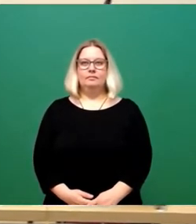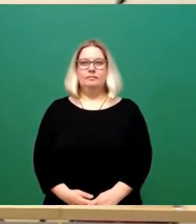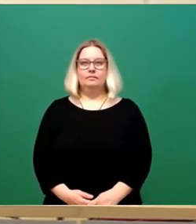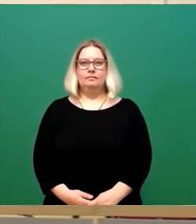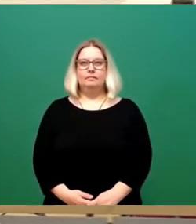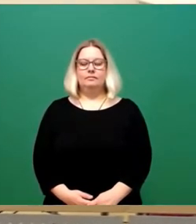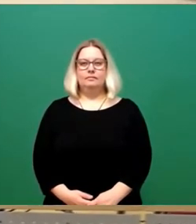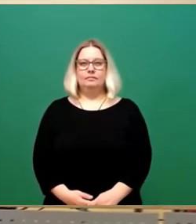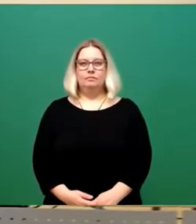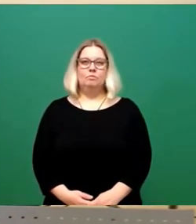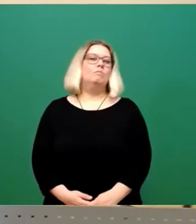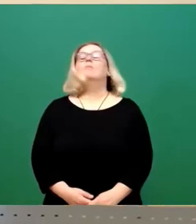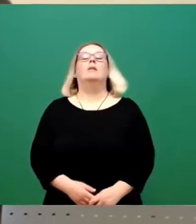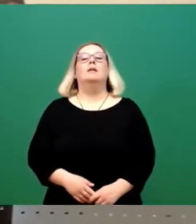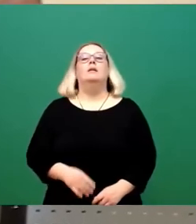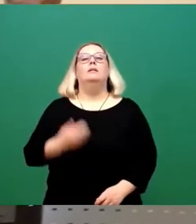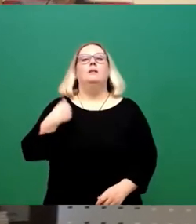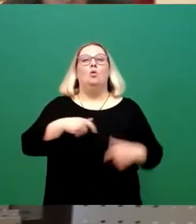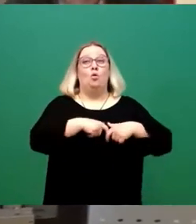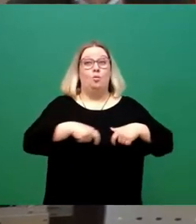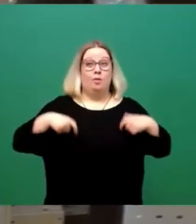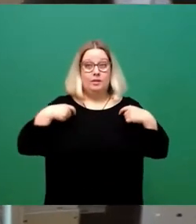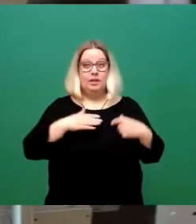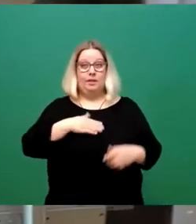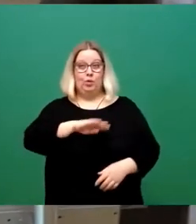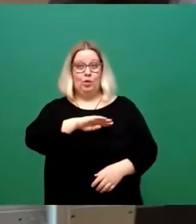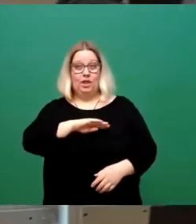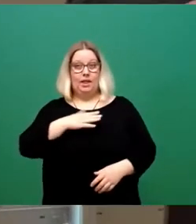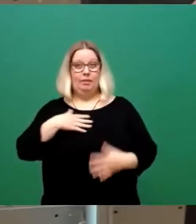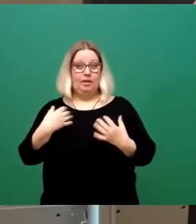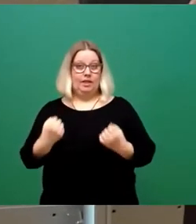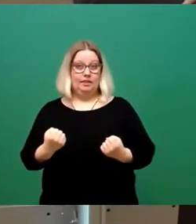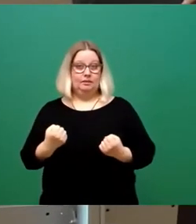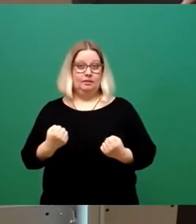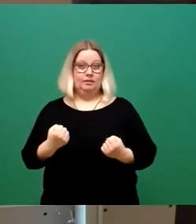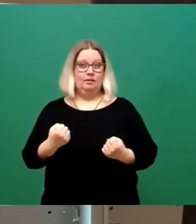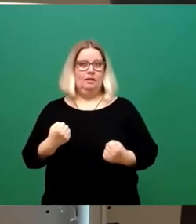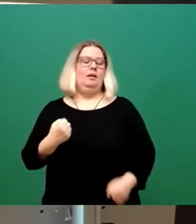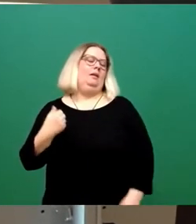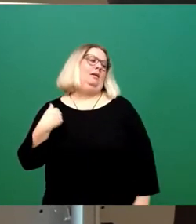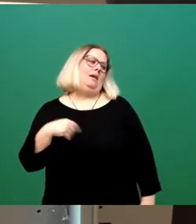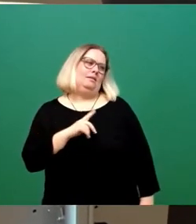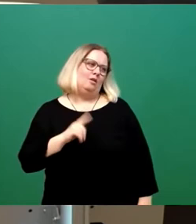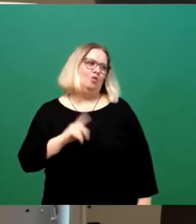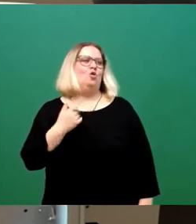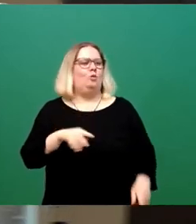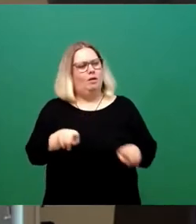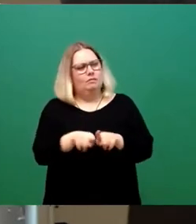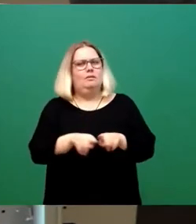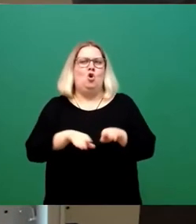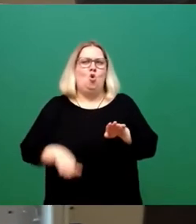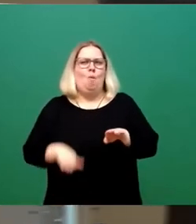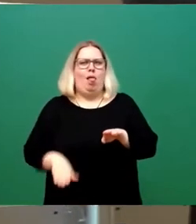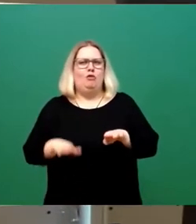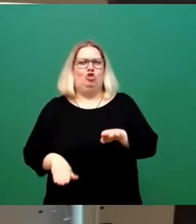Sehr geehrter Herr Obermeister, liebe Kolleginnen und Kollegen, liebe Gäste, Herr Zastrow, da müssen wir jetzt doch noch mal auf das Rumpelstießchen zurückkommen. Passen Sie